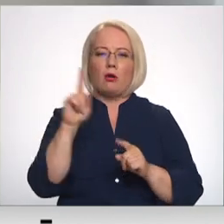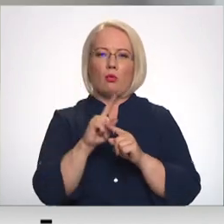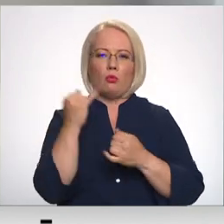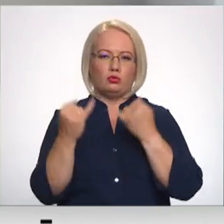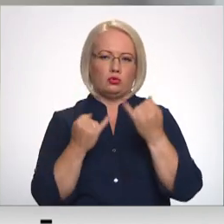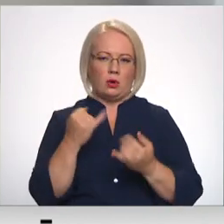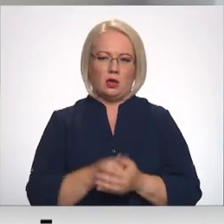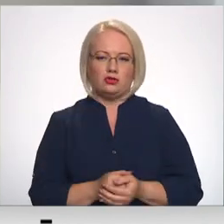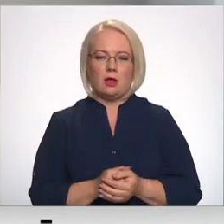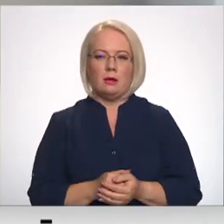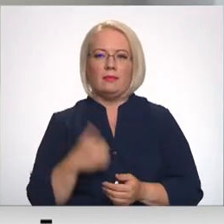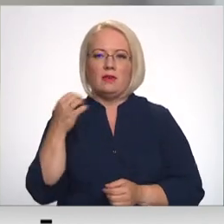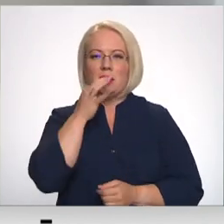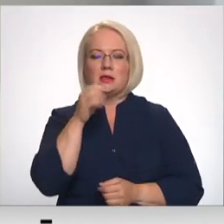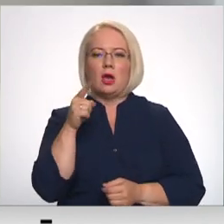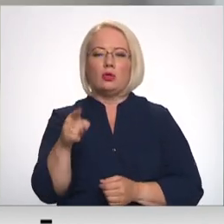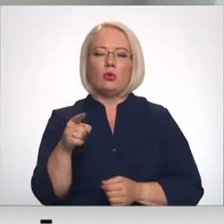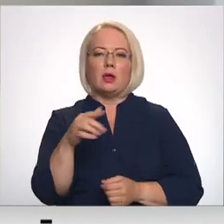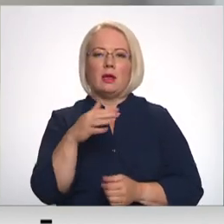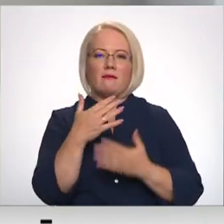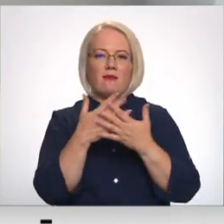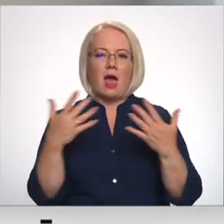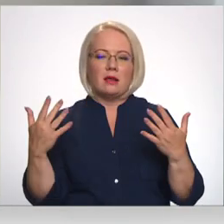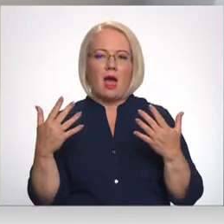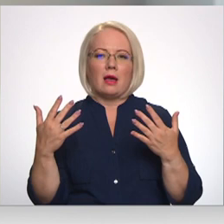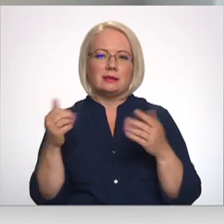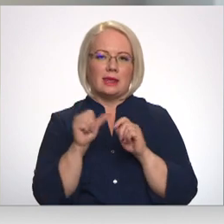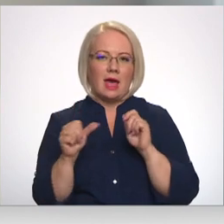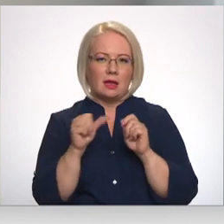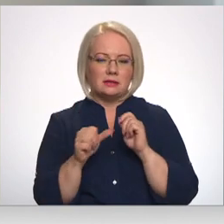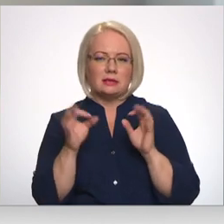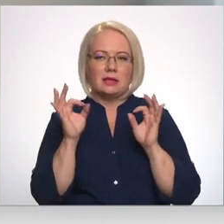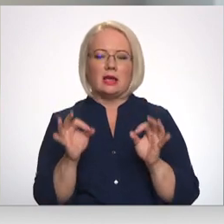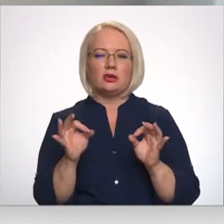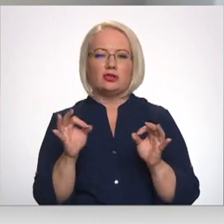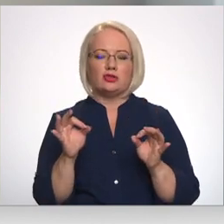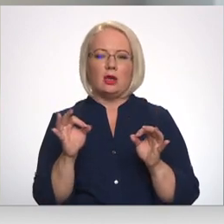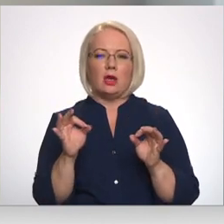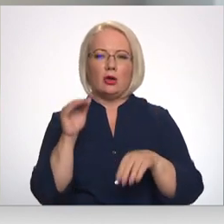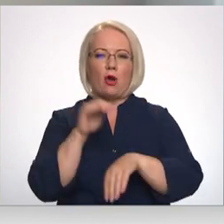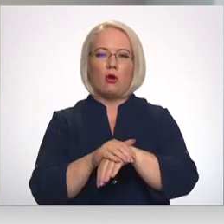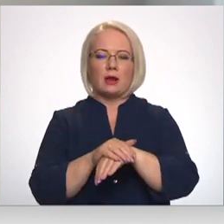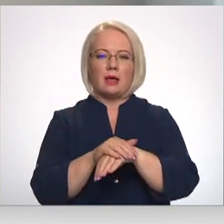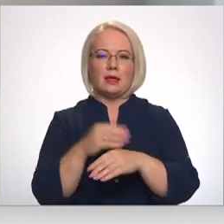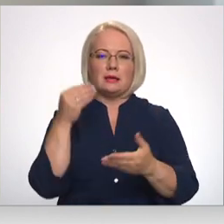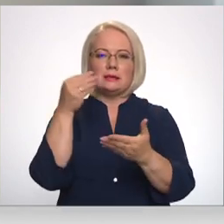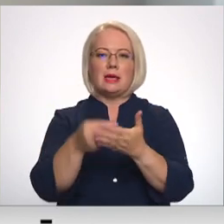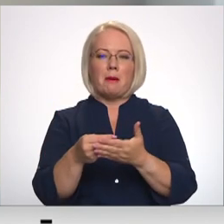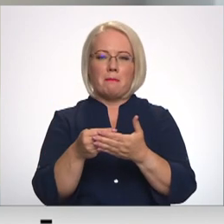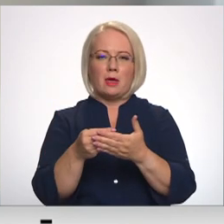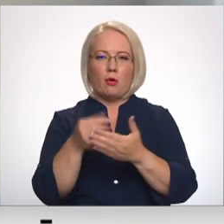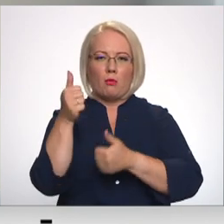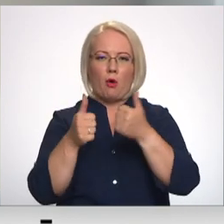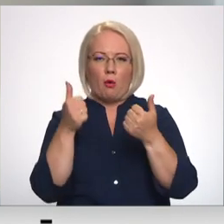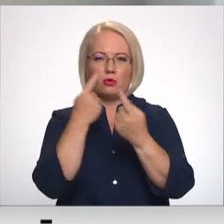Tur ir vairākas niances. Līgumā šis konkrētais ietiekums tika izslubināts par licenci iegādi.